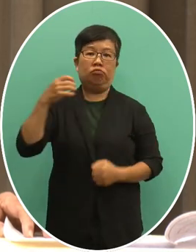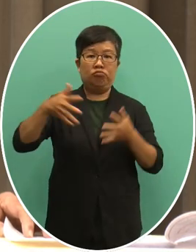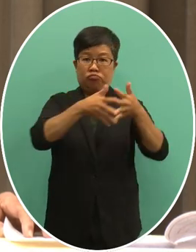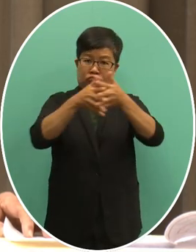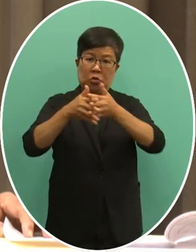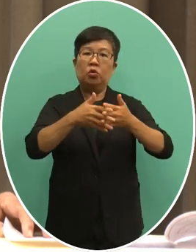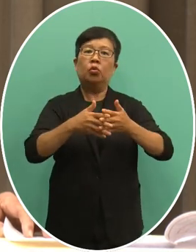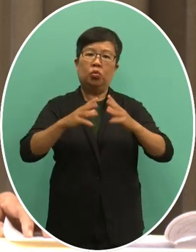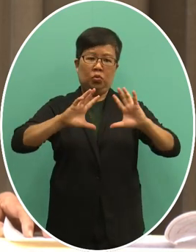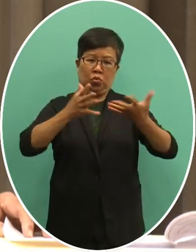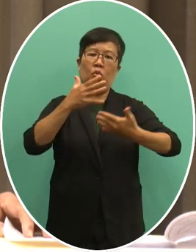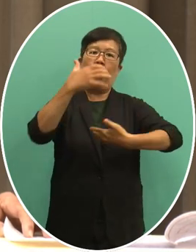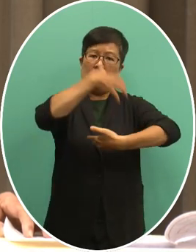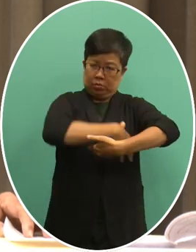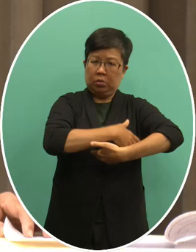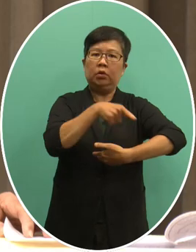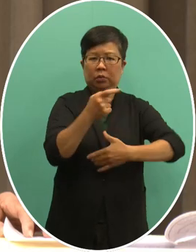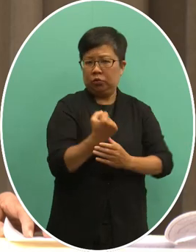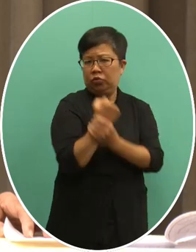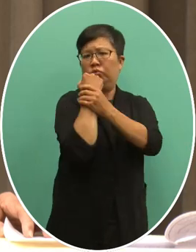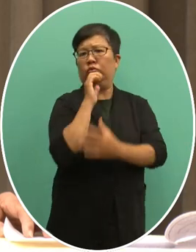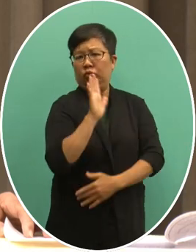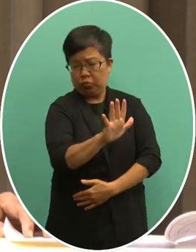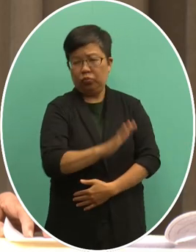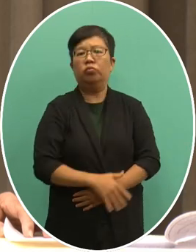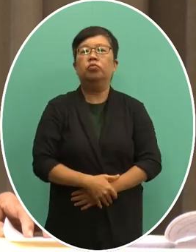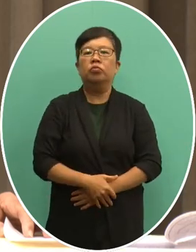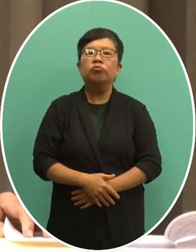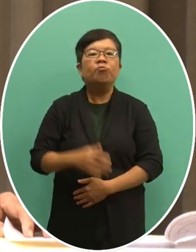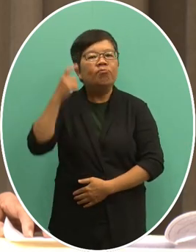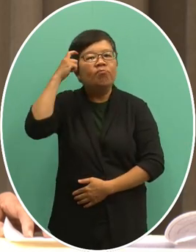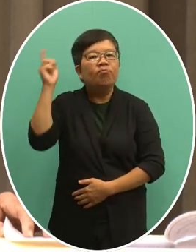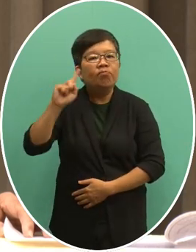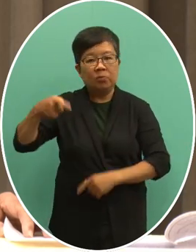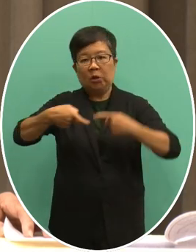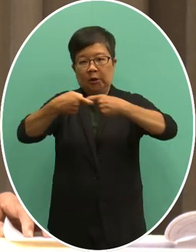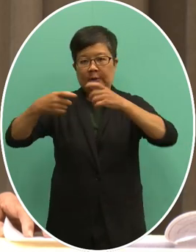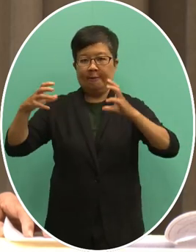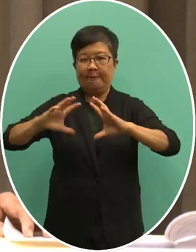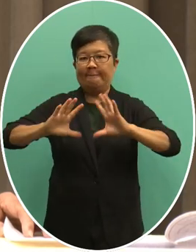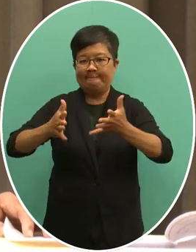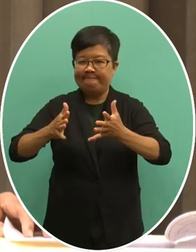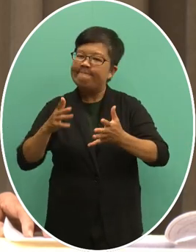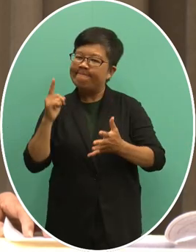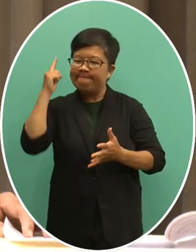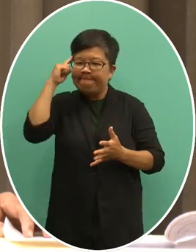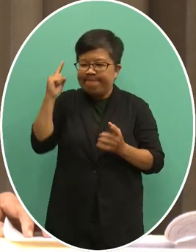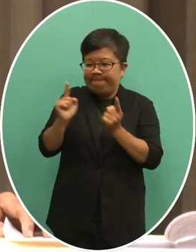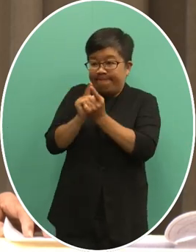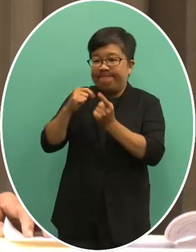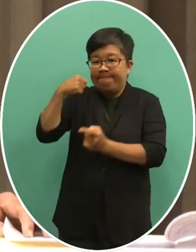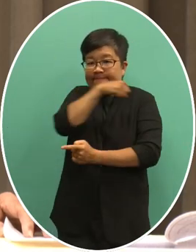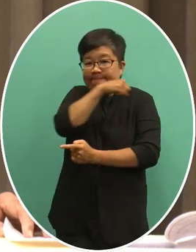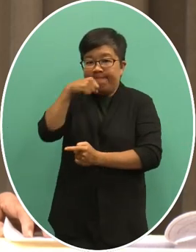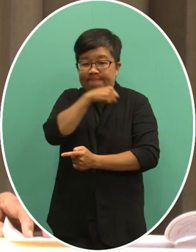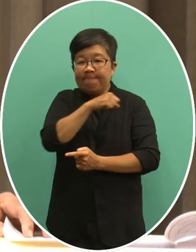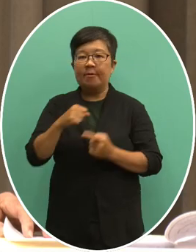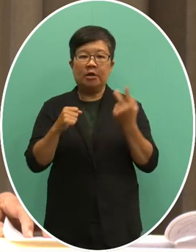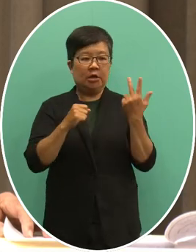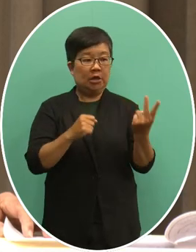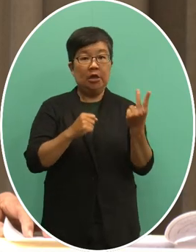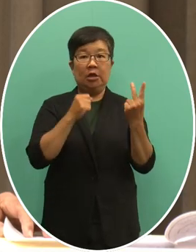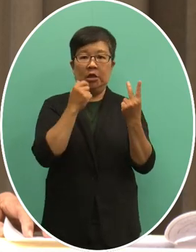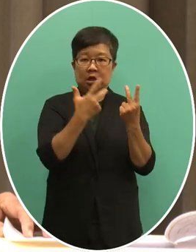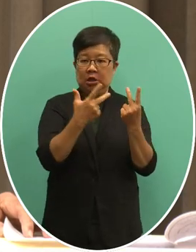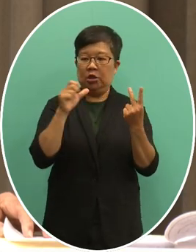间的一个支持的力量那么也就要说明联合国在处理台湾引用那个NGA的2758